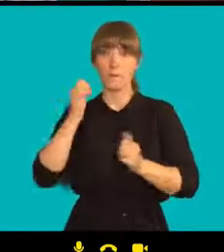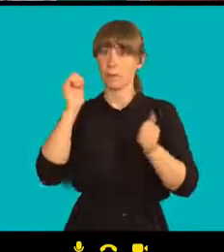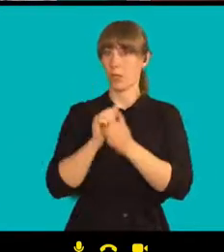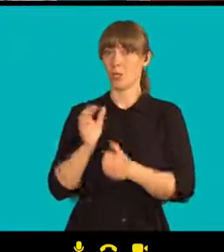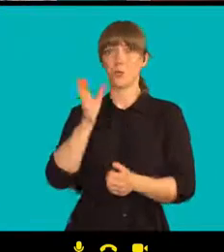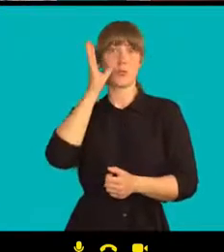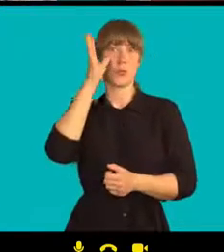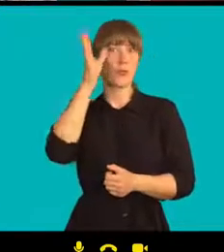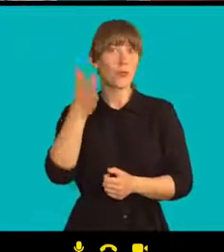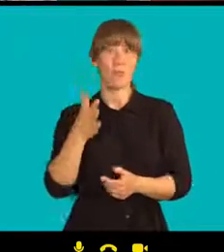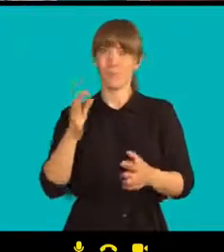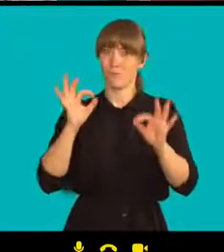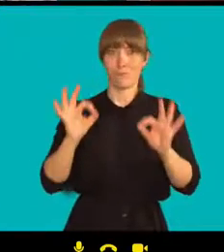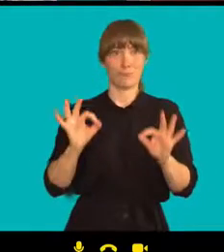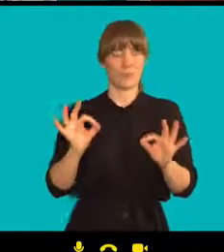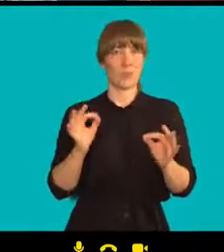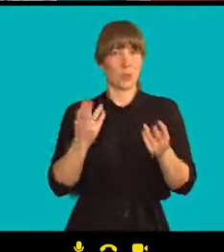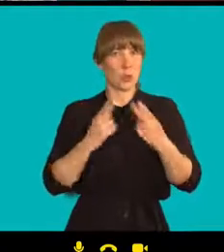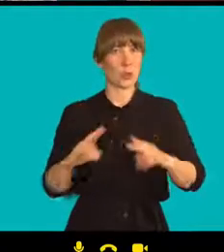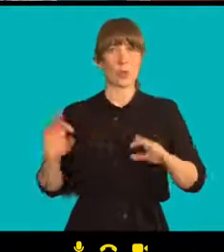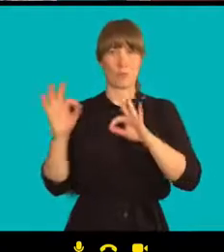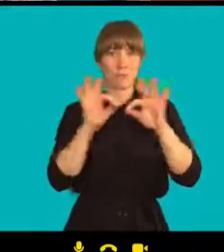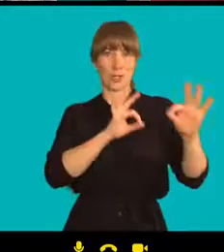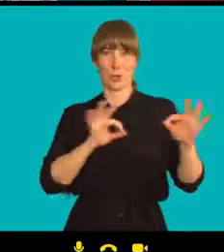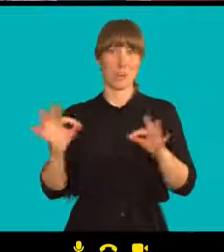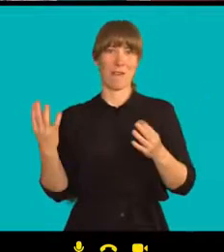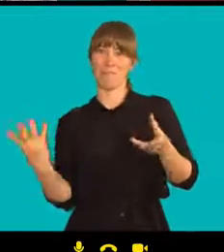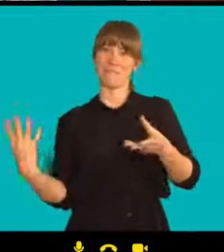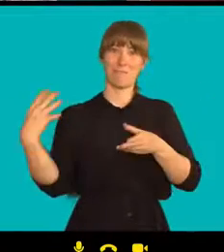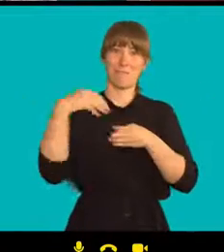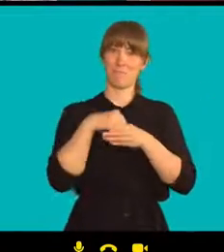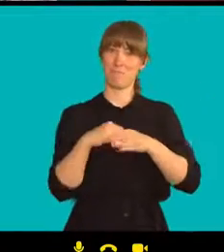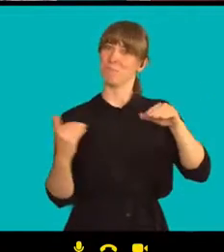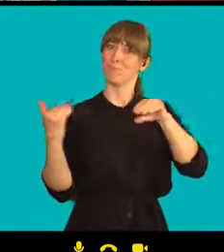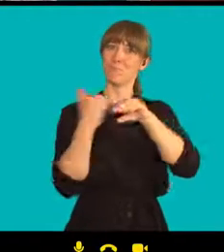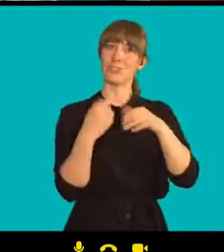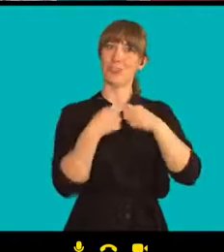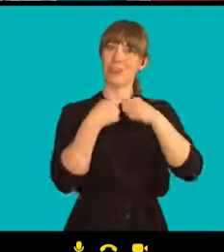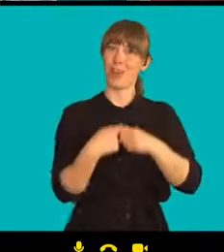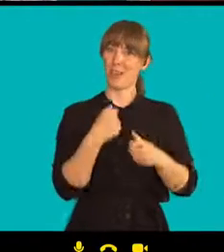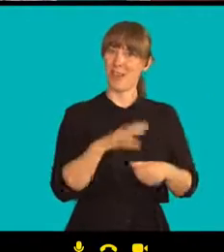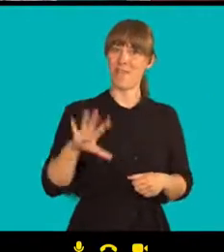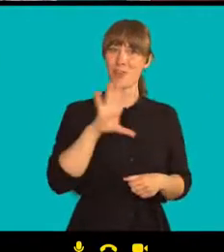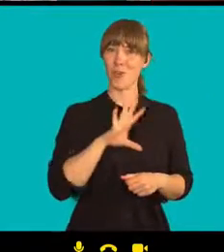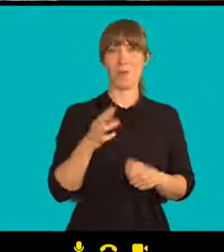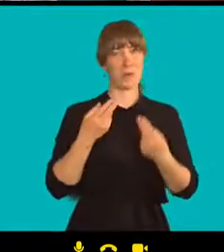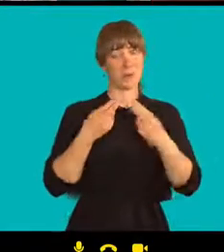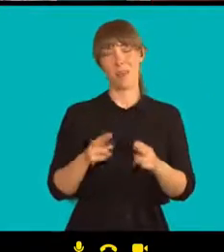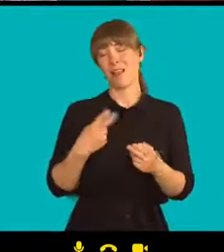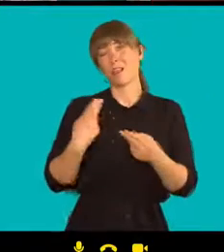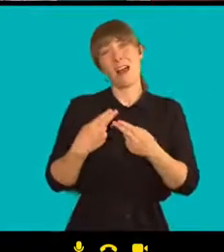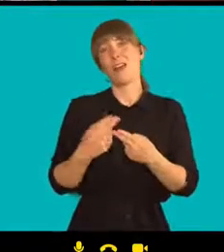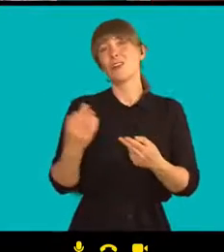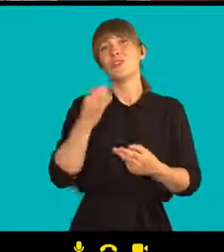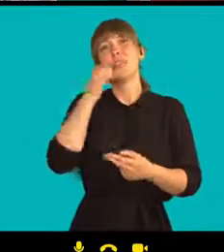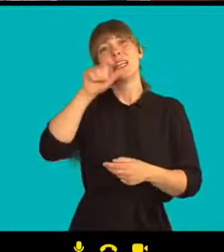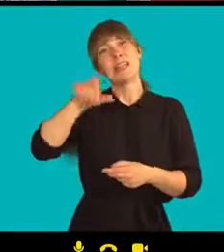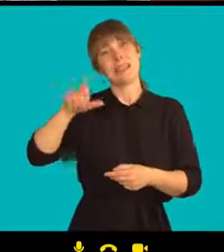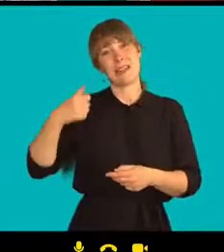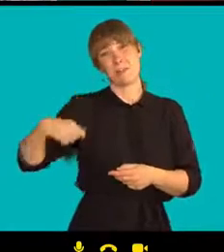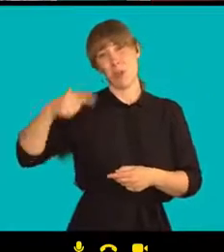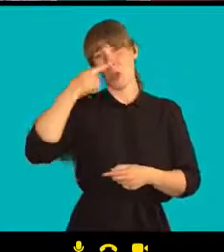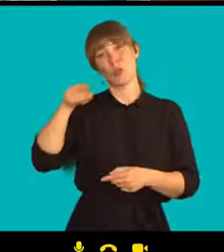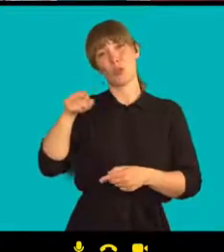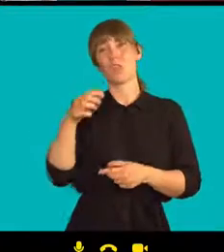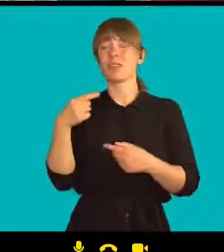velmi svědomitě připravovat na nějakou proevropskou cestu, ale toto je čistě na Bělorusích, jak vlastně o své budoucnosti budou